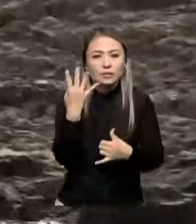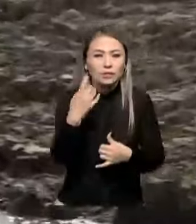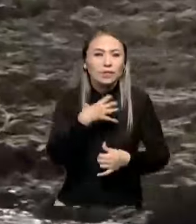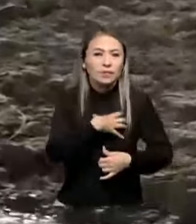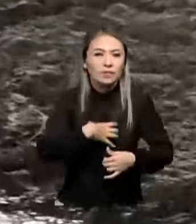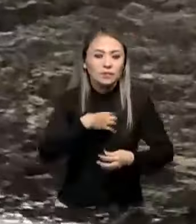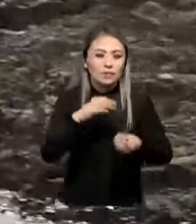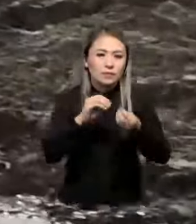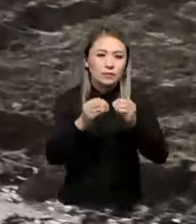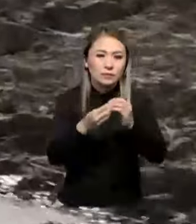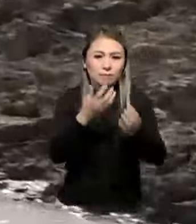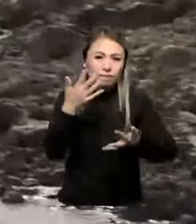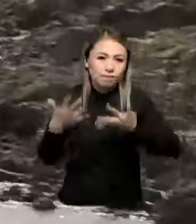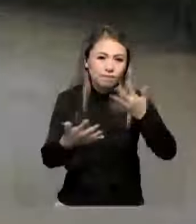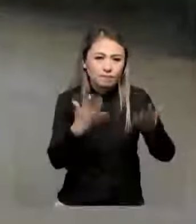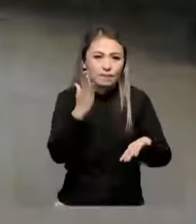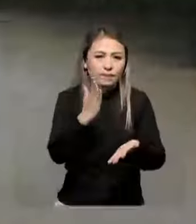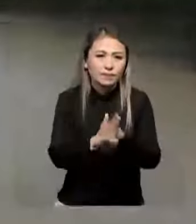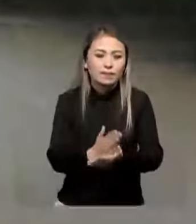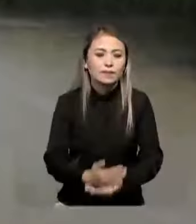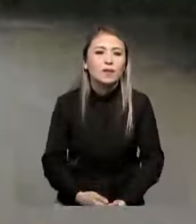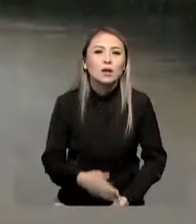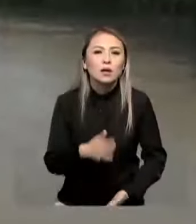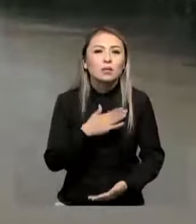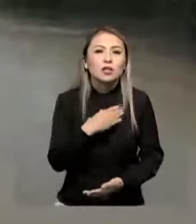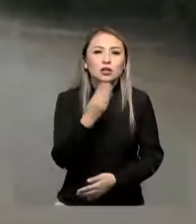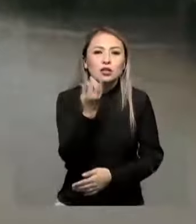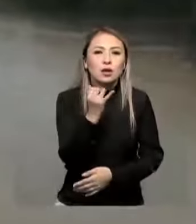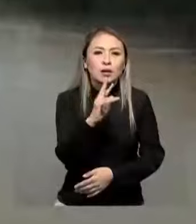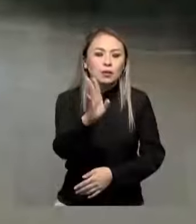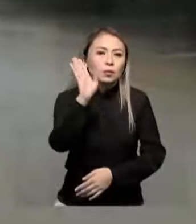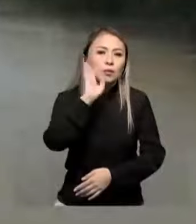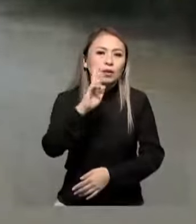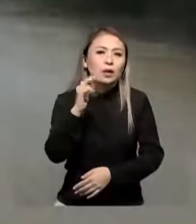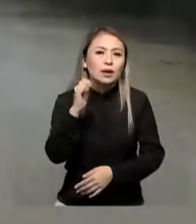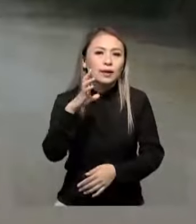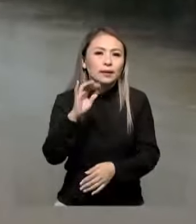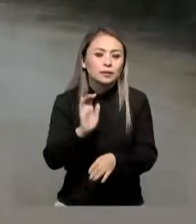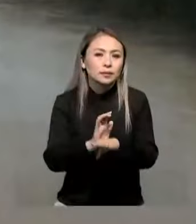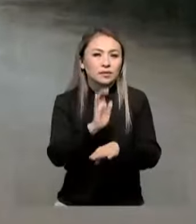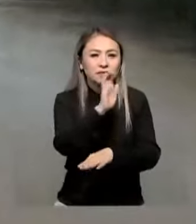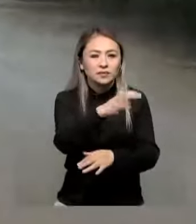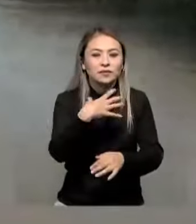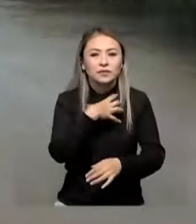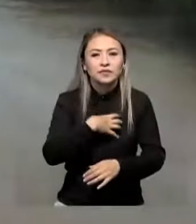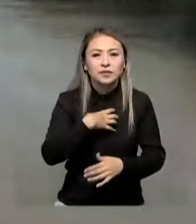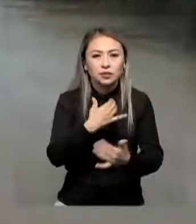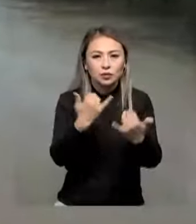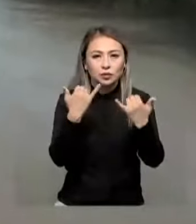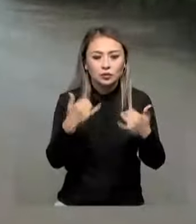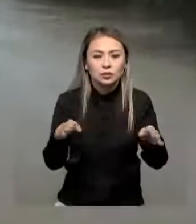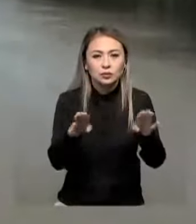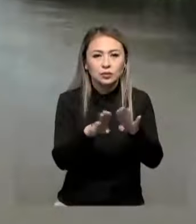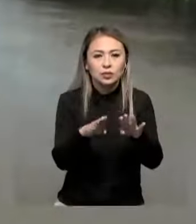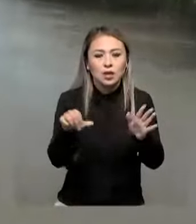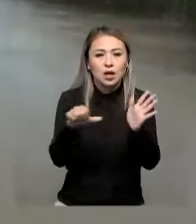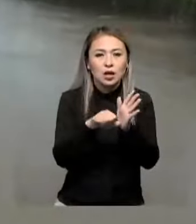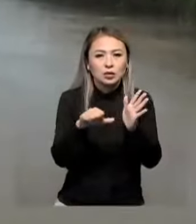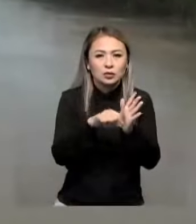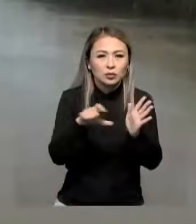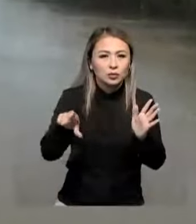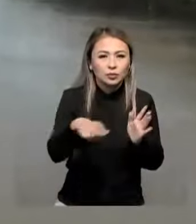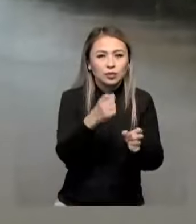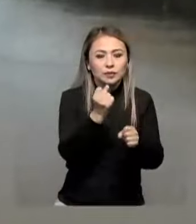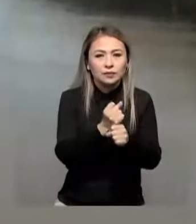өктің бойы қазылған. Біз қазір жайық суының Каспий тенізіне жіберетін егізгі арналардың бірі алтын жөз өктің